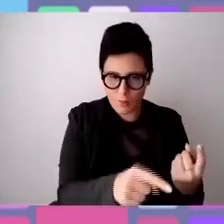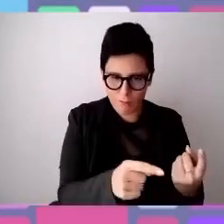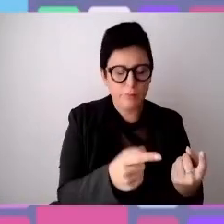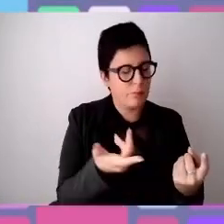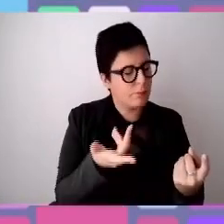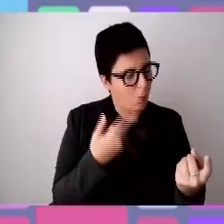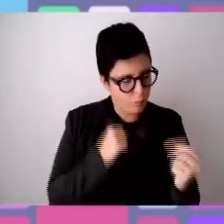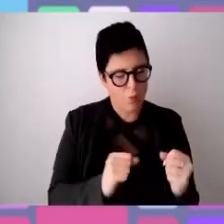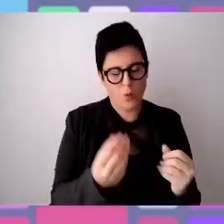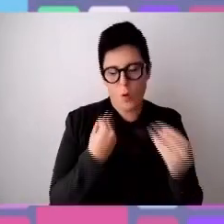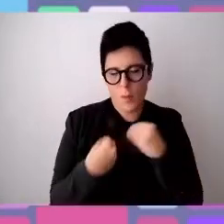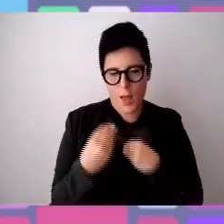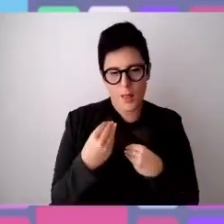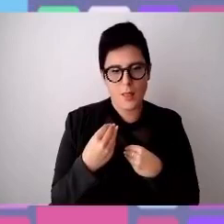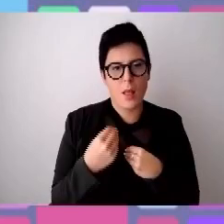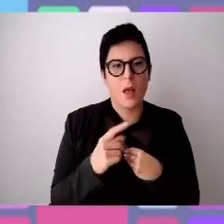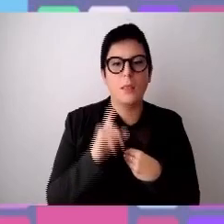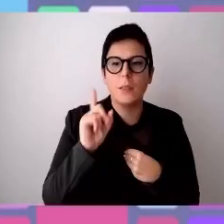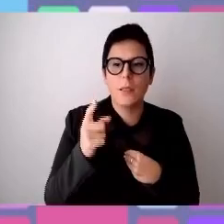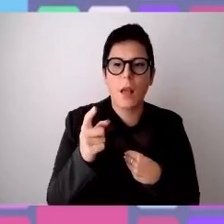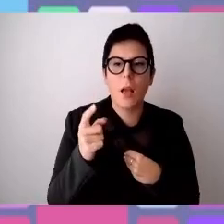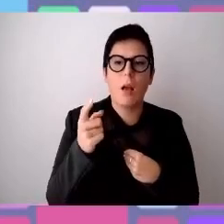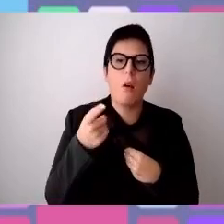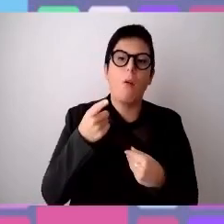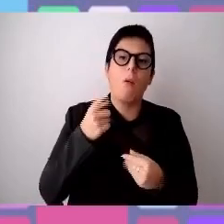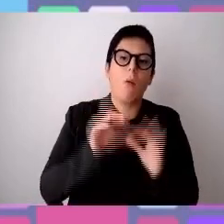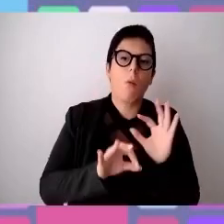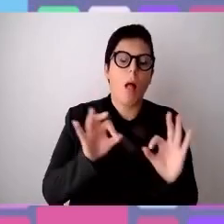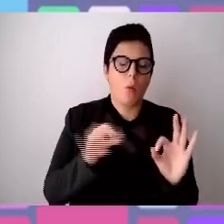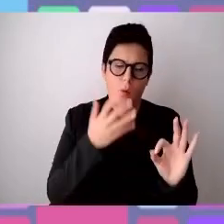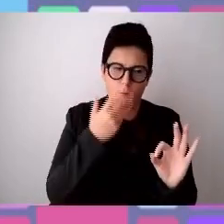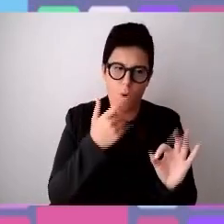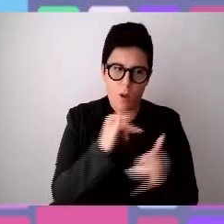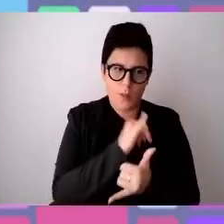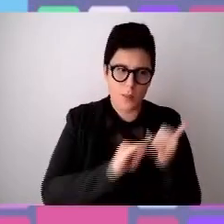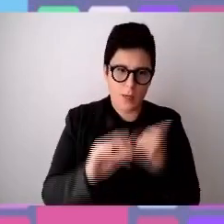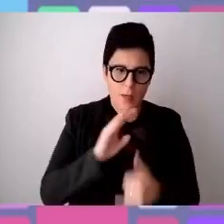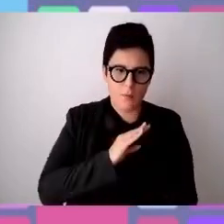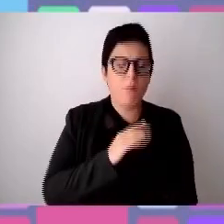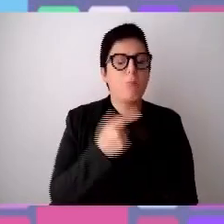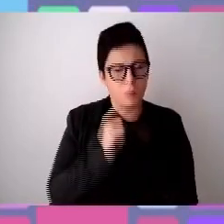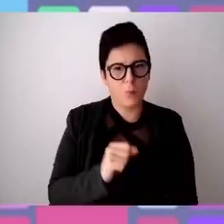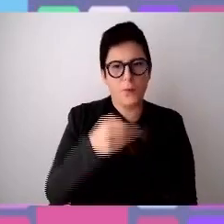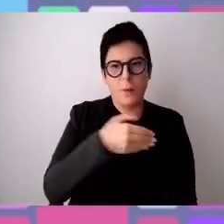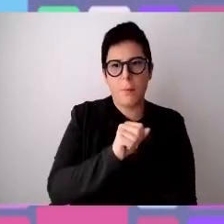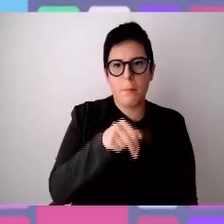qualcuno vuole scrivermi nella mia mail, la mail è manuela